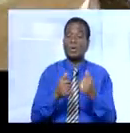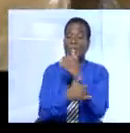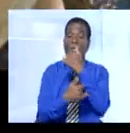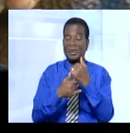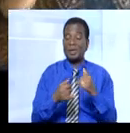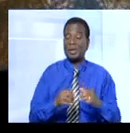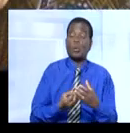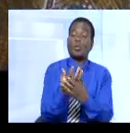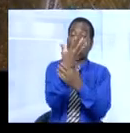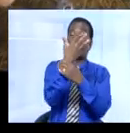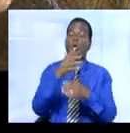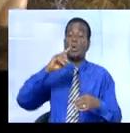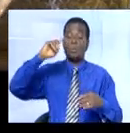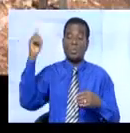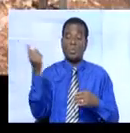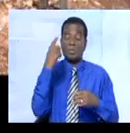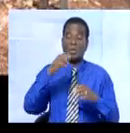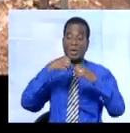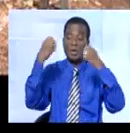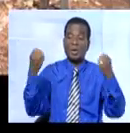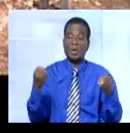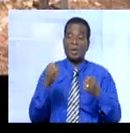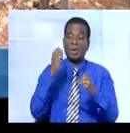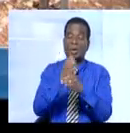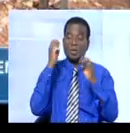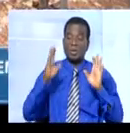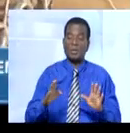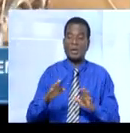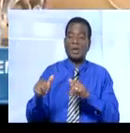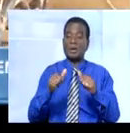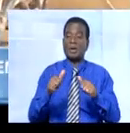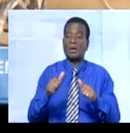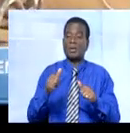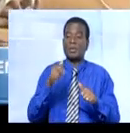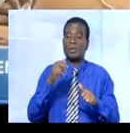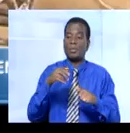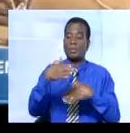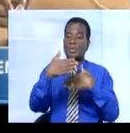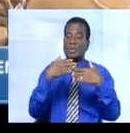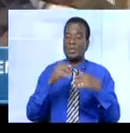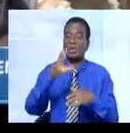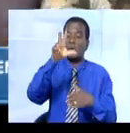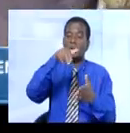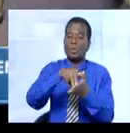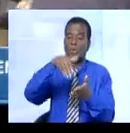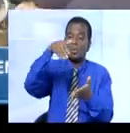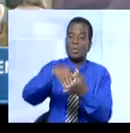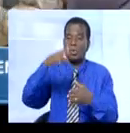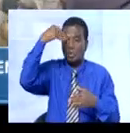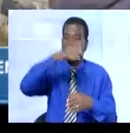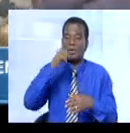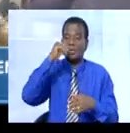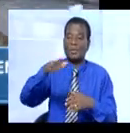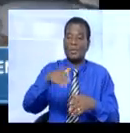Premier employeur de Côte d'Ivoire avec quelque 40% de la population active, soit presque 3 millions d'hommes et de femmes